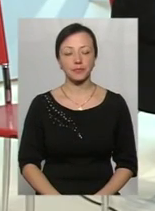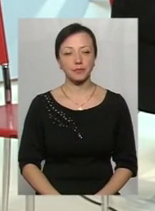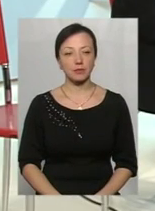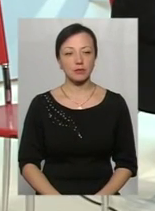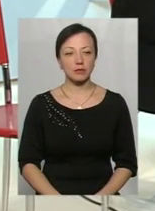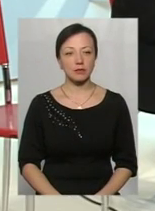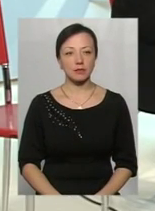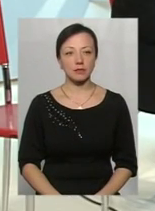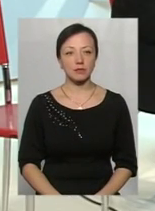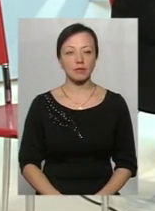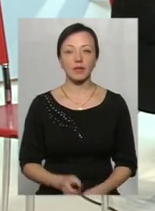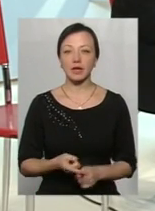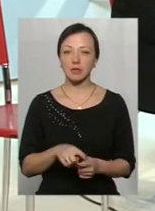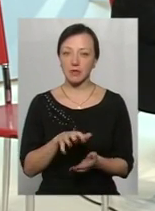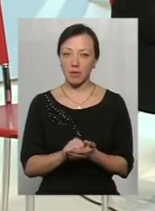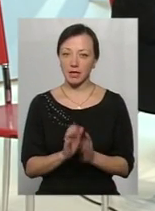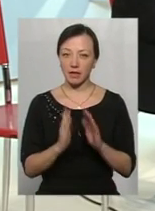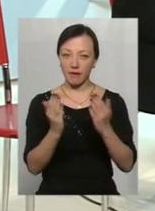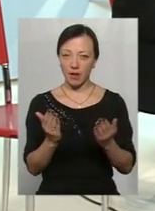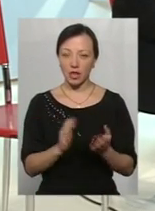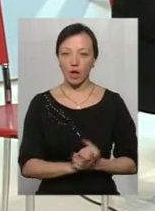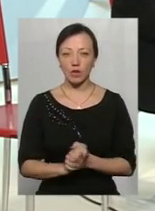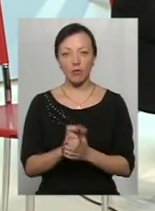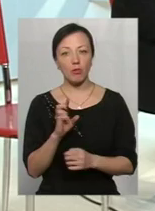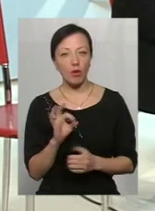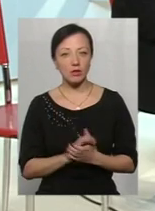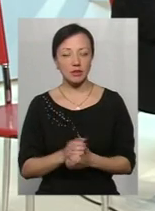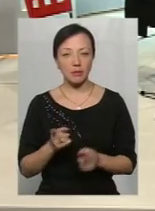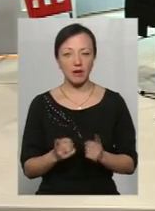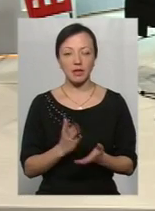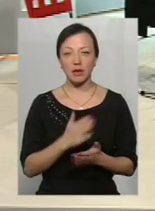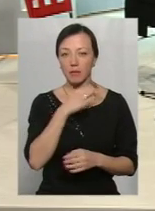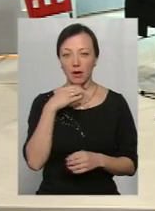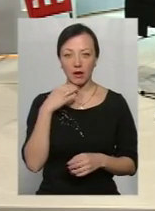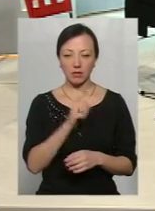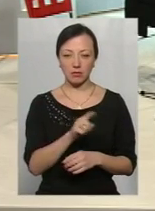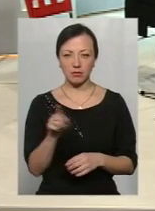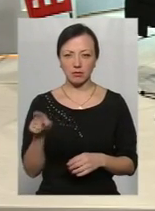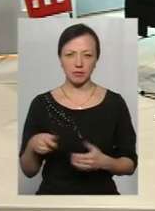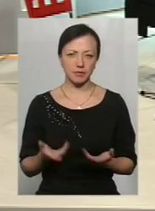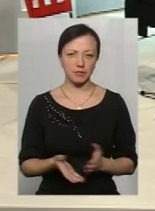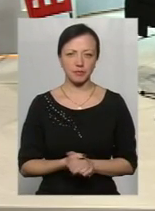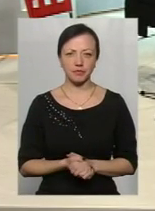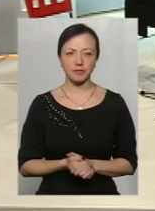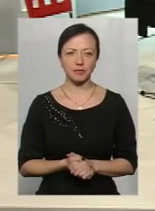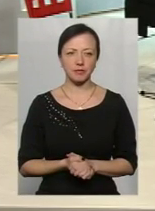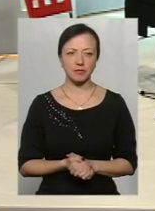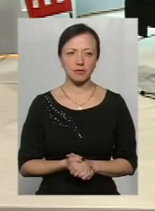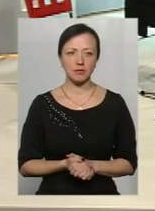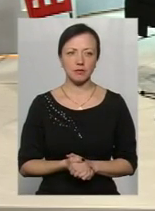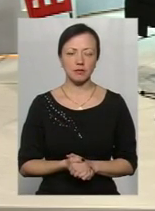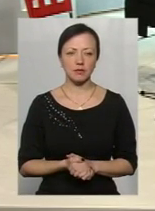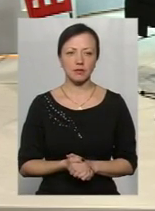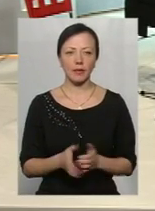цікаво ще, цим займається тільки ваша асоціація чи ще хтось? Бо асоціацій насправді є дуже багато. Є в нас асоціація просто об'єднаних